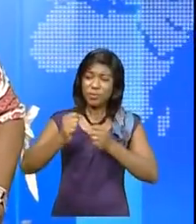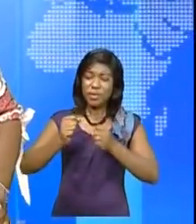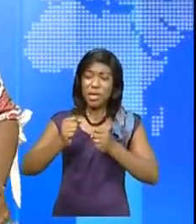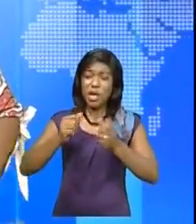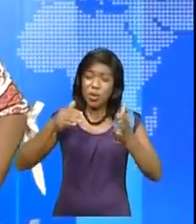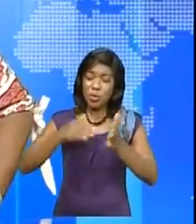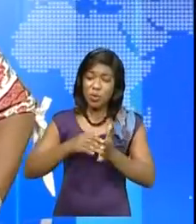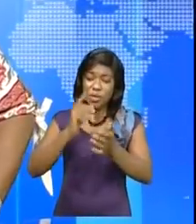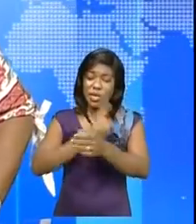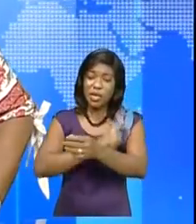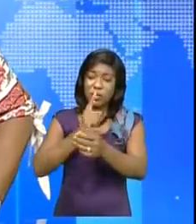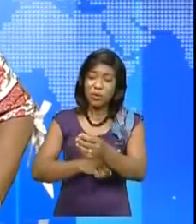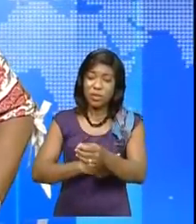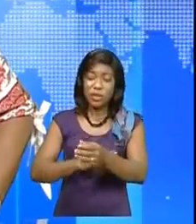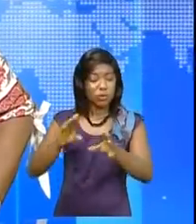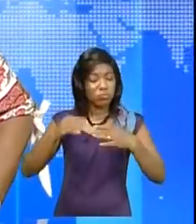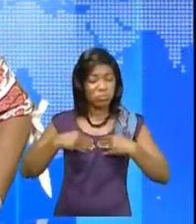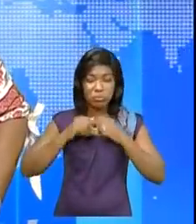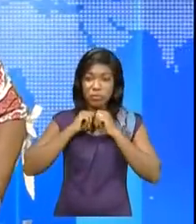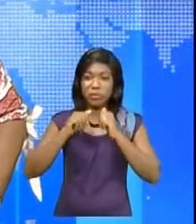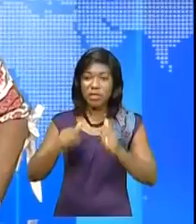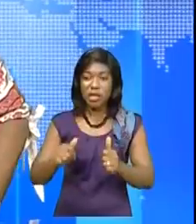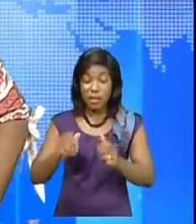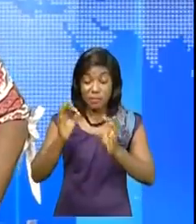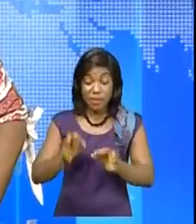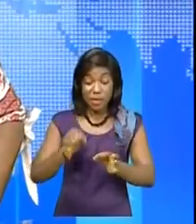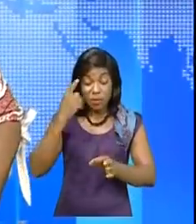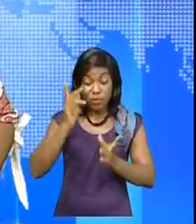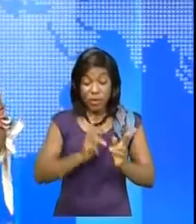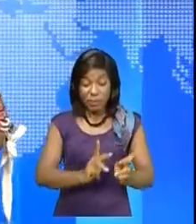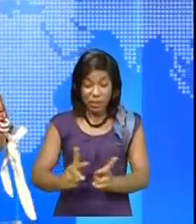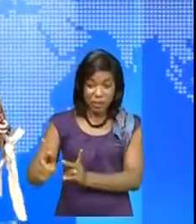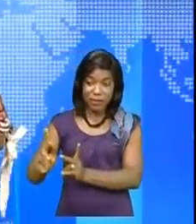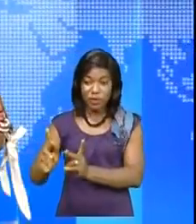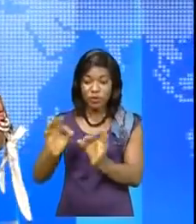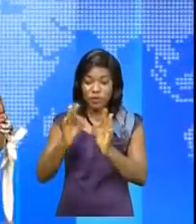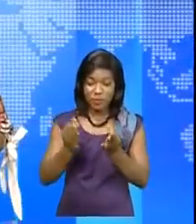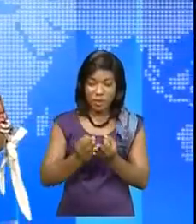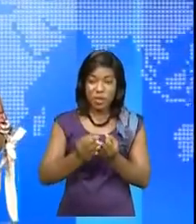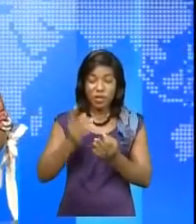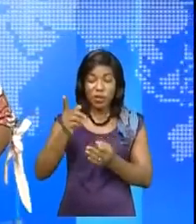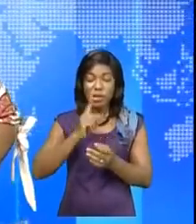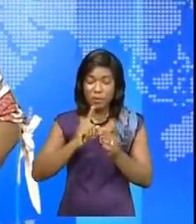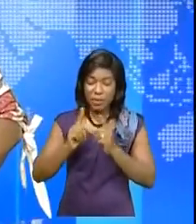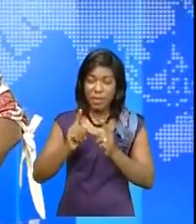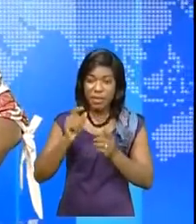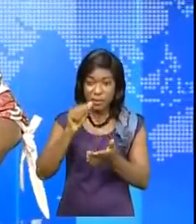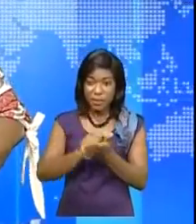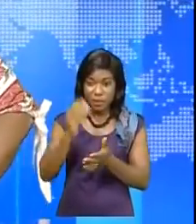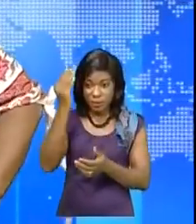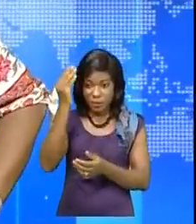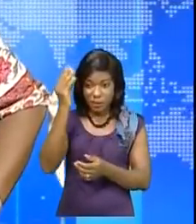et pour ce faire un comité multisectoriel pour la planification familiale a été mise en place à Bandoundou chef-lieu de cette province